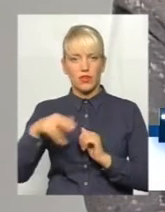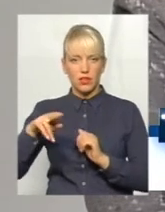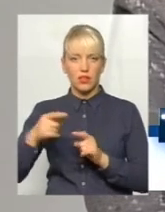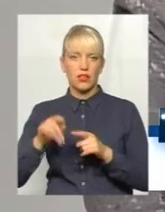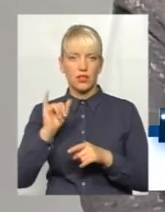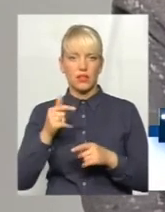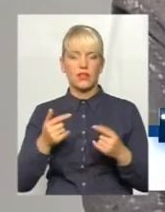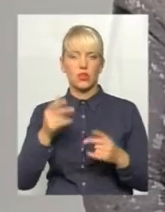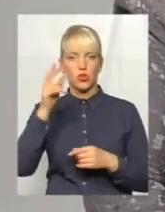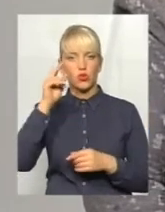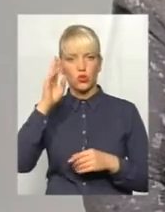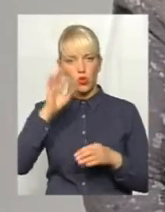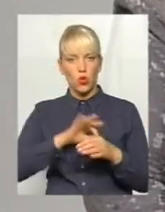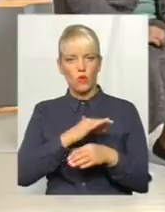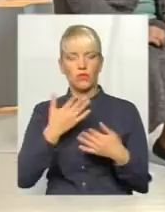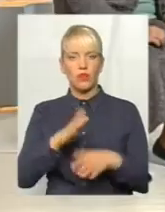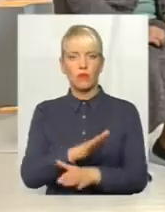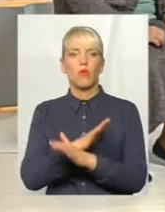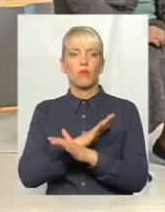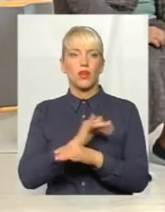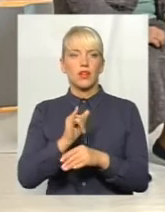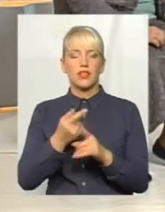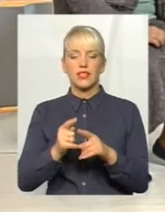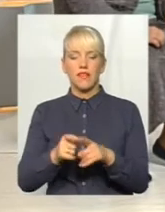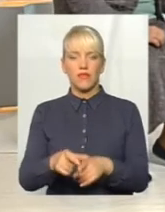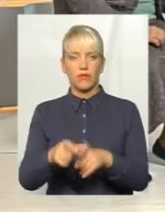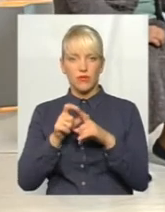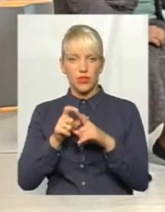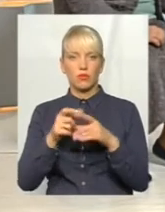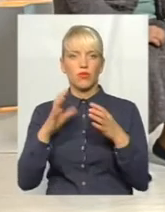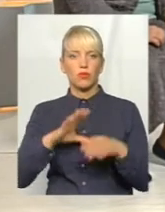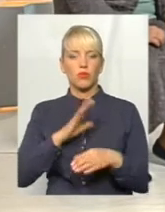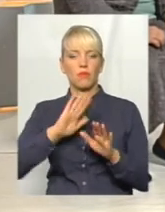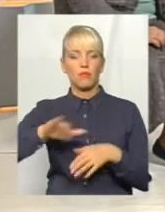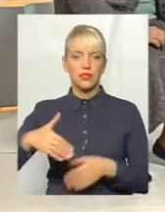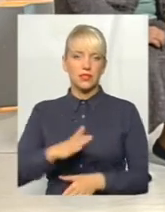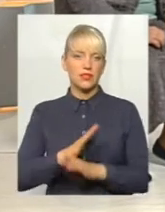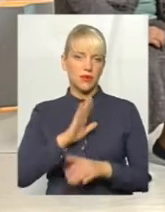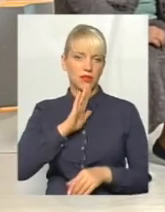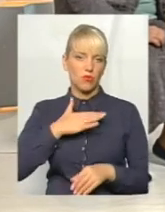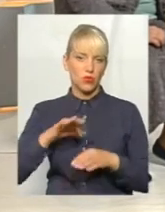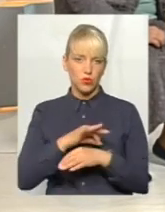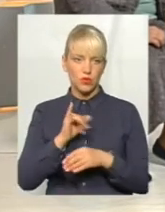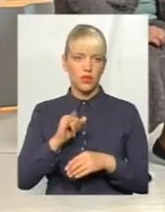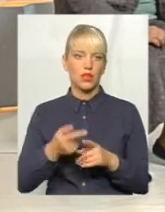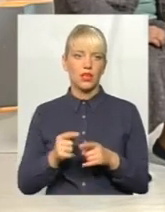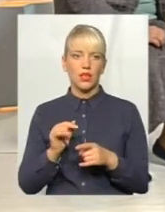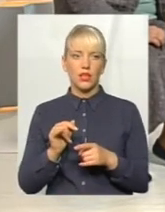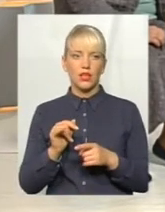вже на даний момент помер. І ми тої відповіді отримали вже після смерті. І